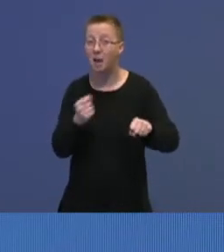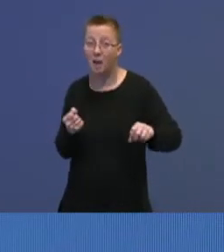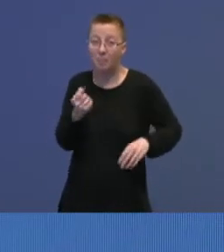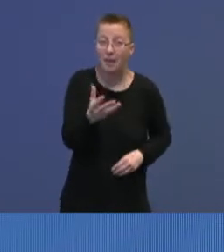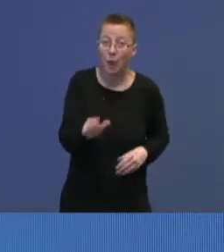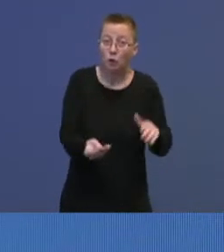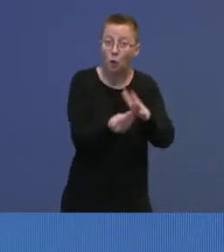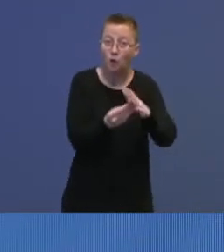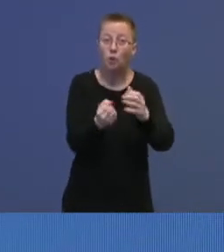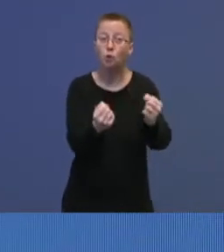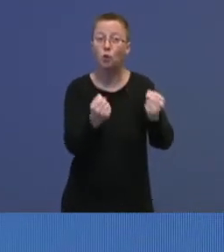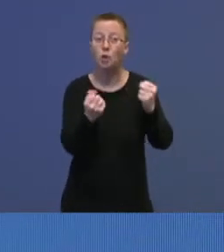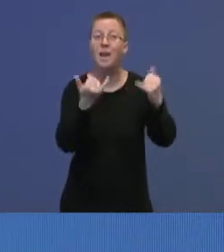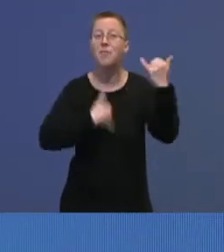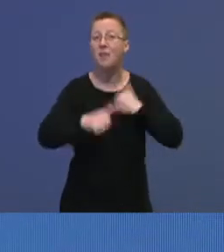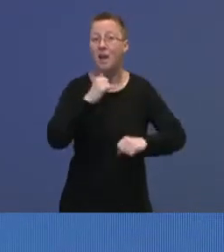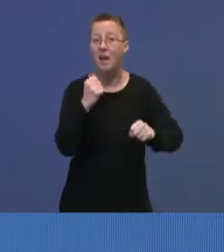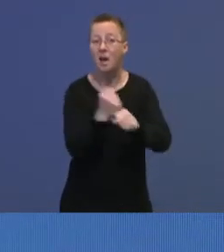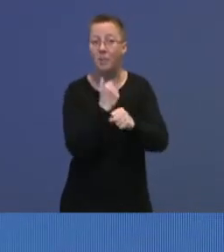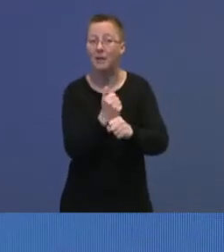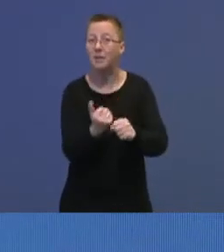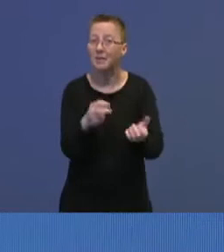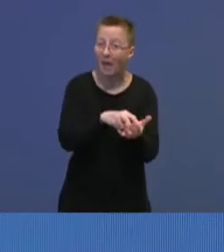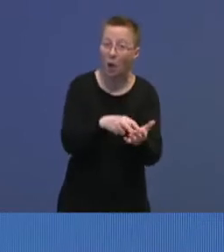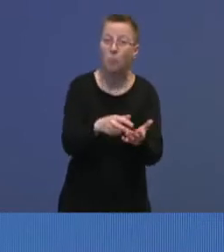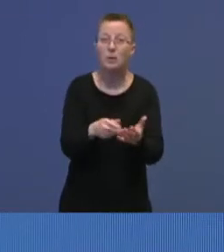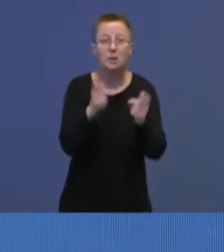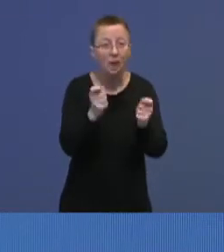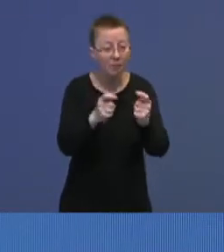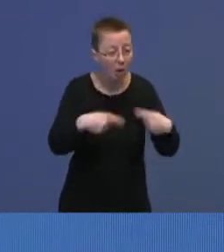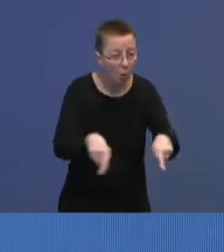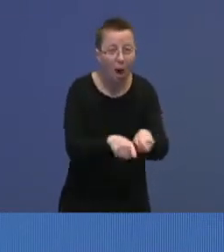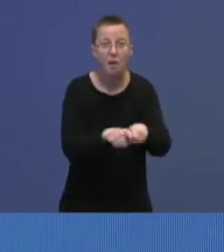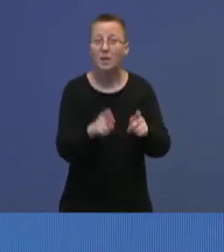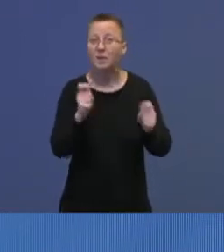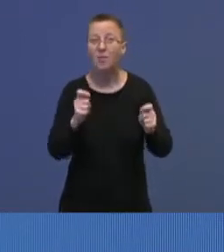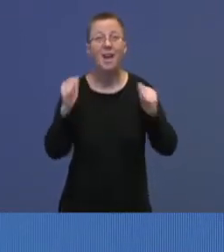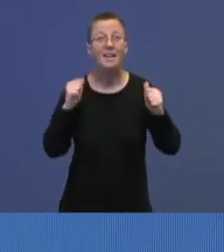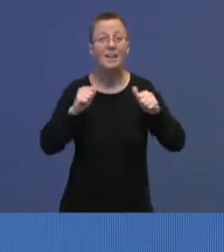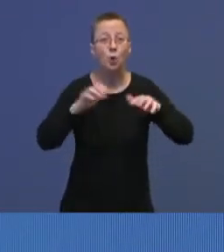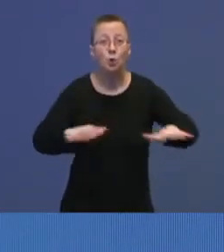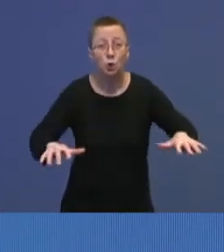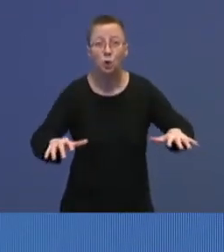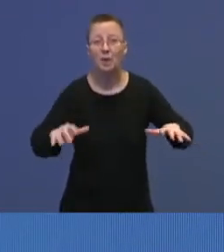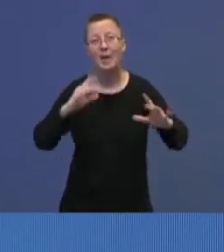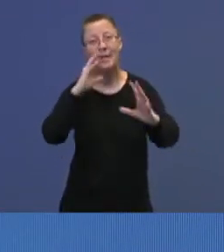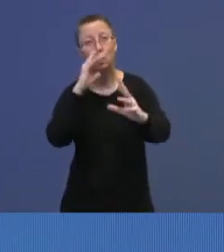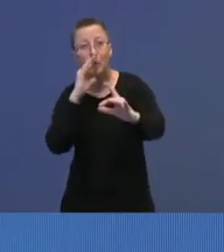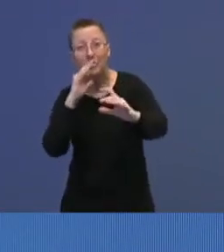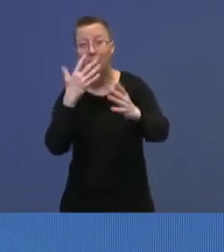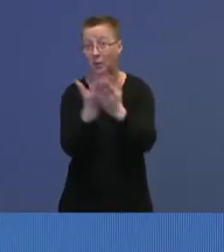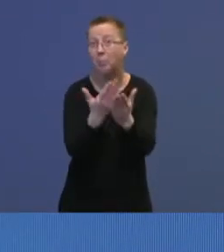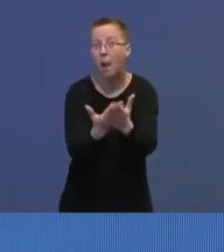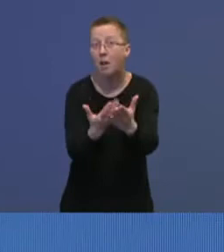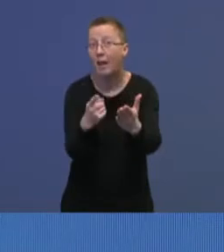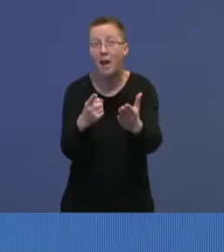støtte for å styrke frivillighetens mulighet til å stille opp, til å skaffe lokaler, skaffe idrettsutstyr og instrumenter, for